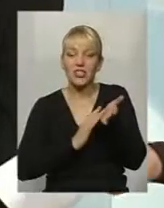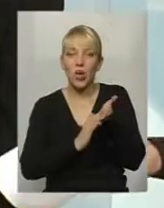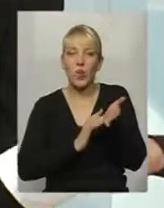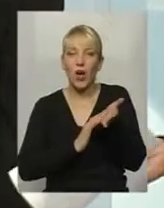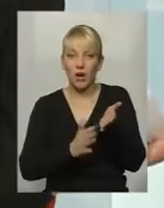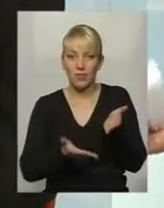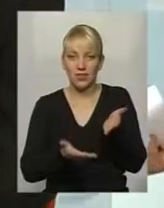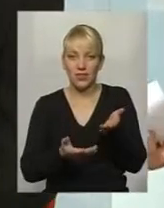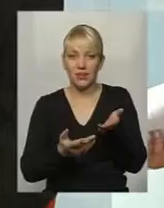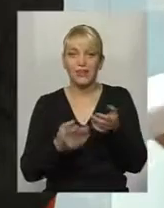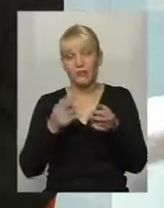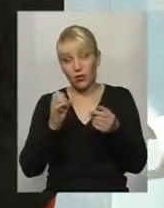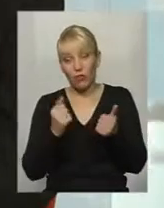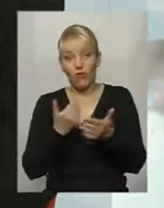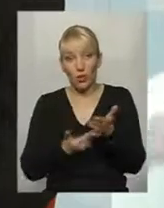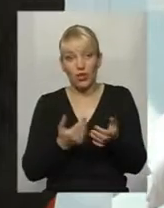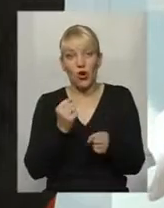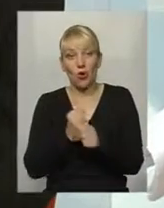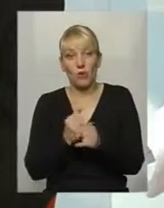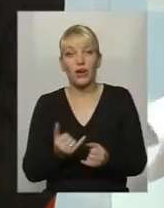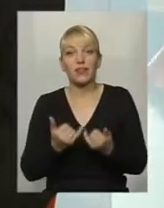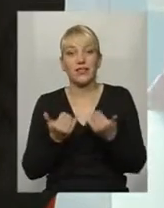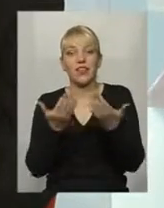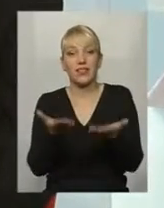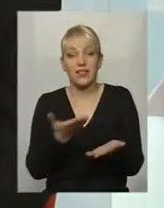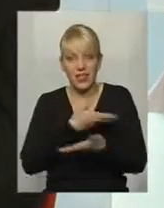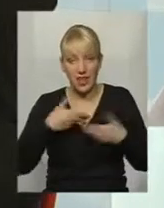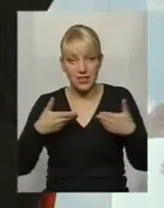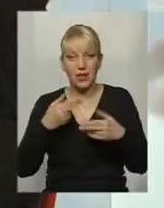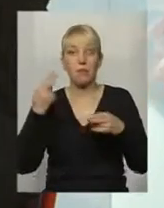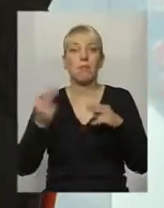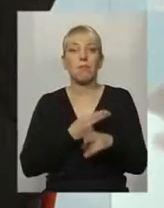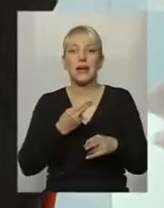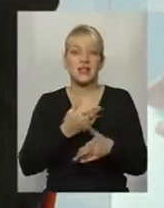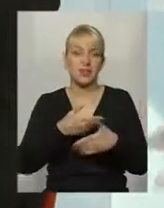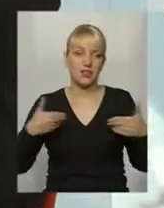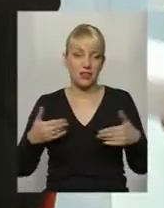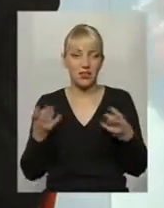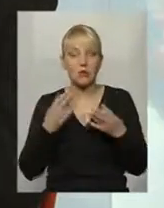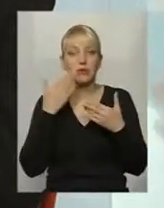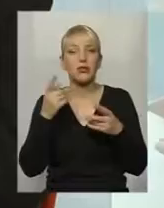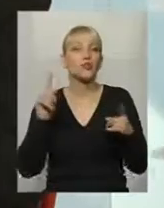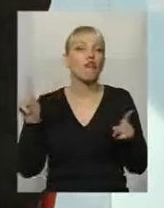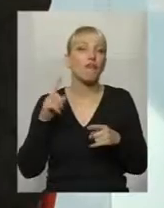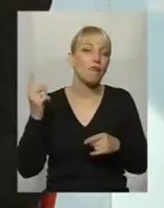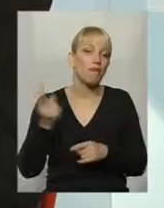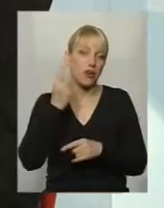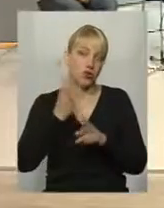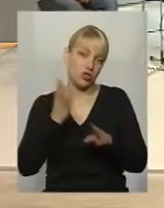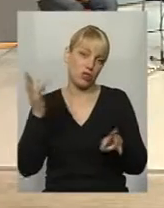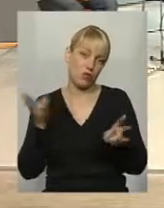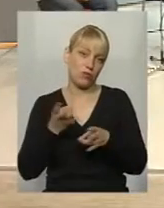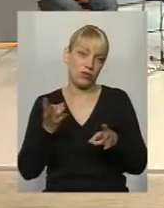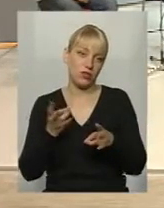Тому от-от-так, от роблять для нас, без нас, треба справді запитати, що в першу чергу, що нам найбільше потрібно.